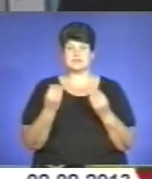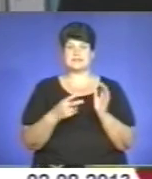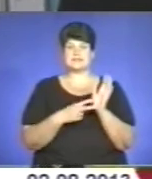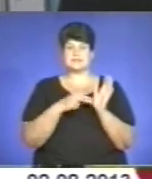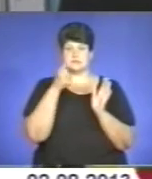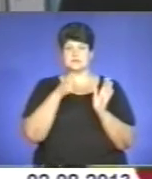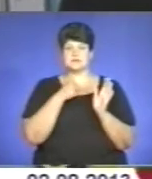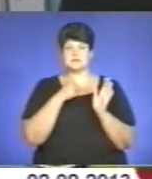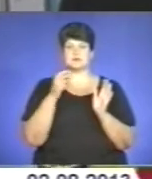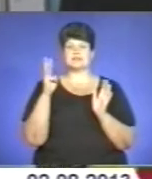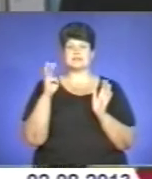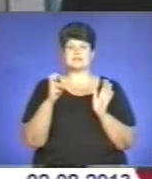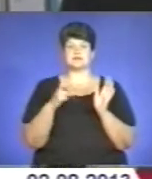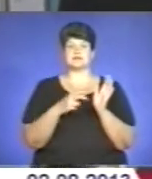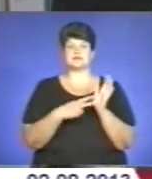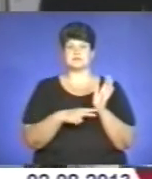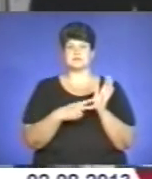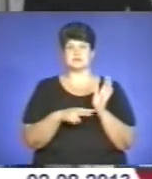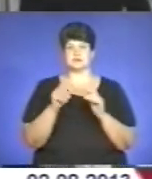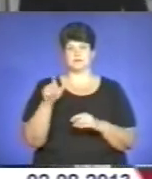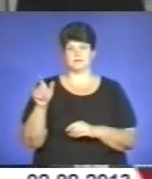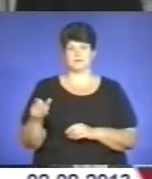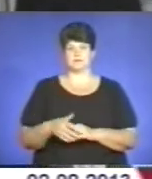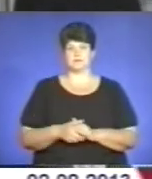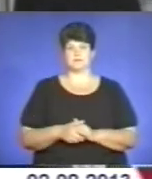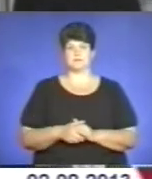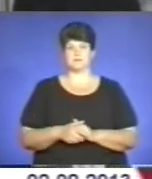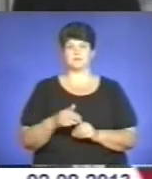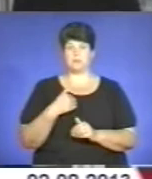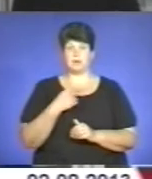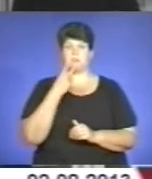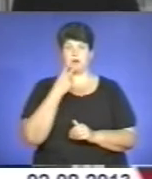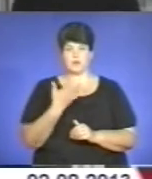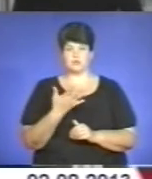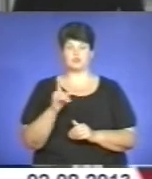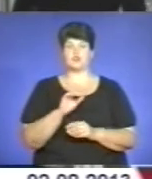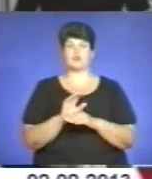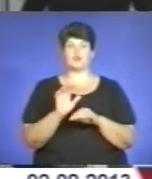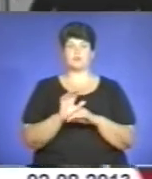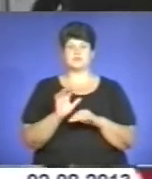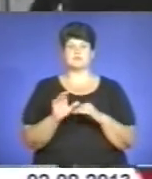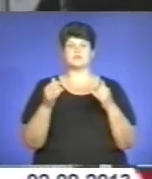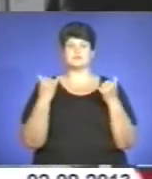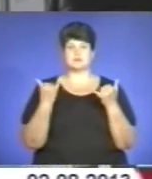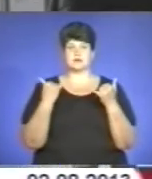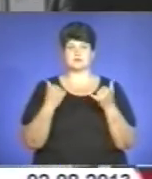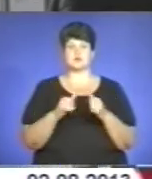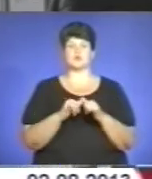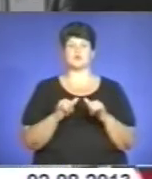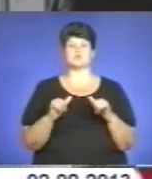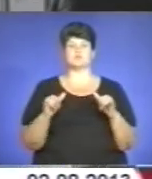7 місяців 370 чоловік. Ми бачимо, що виробництво зараз дуже динамічно